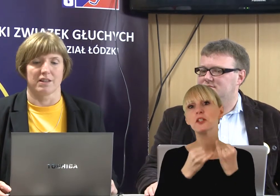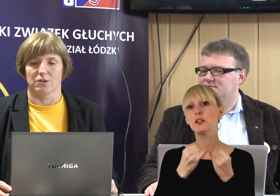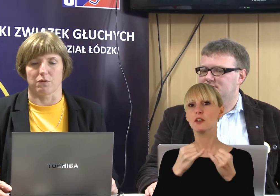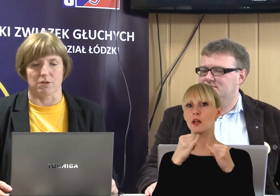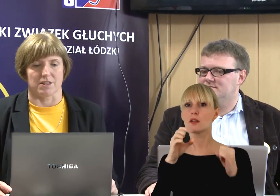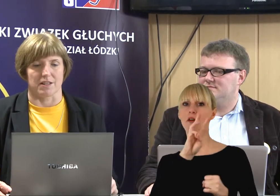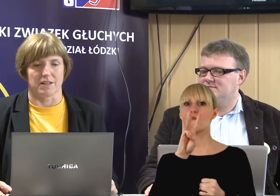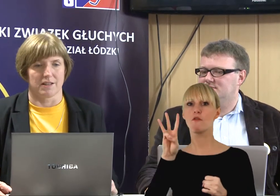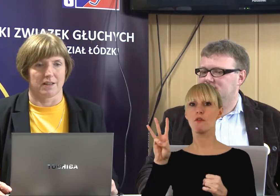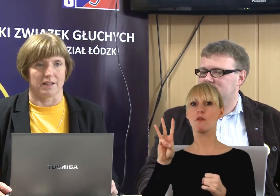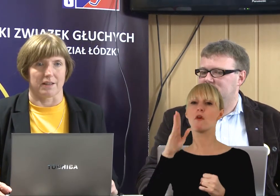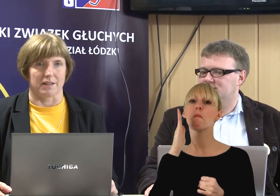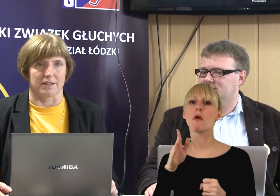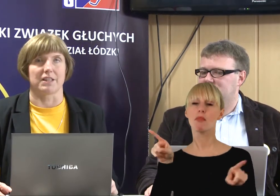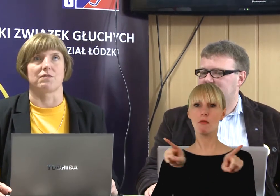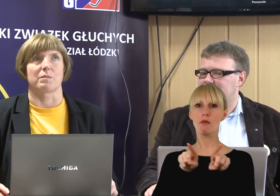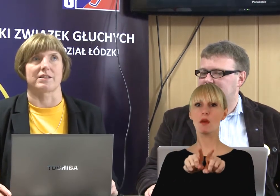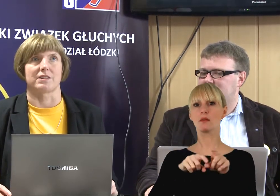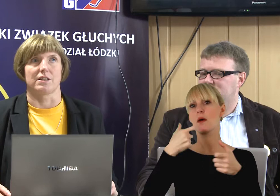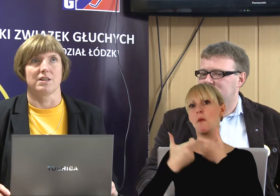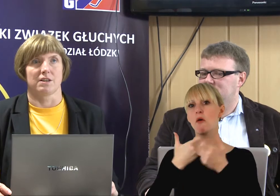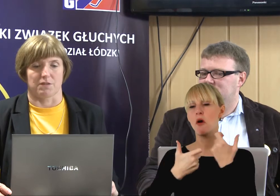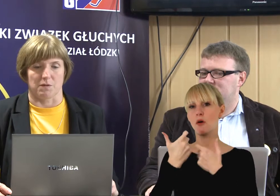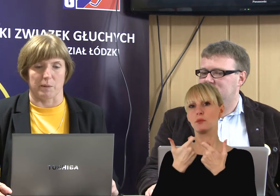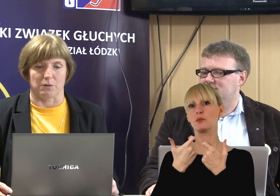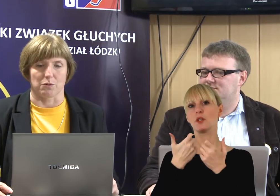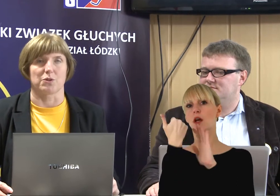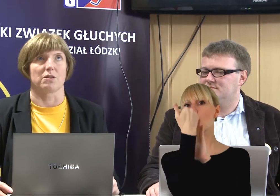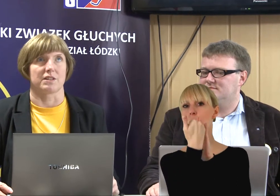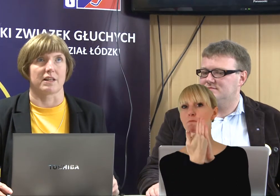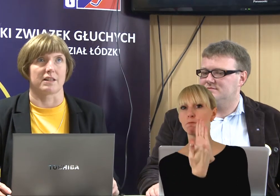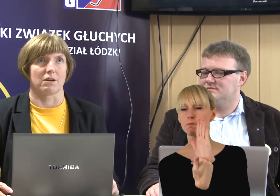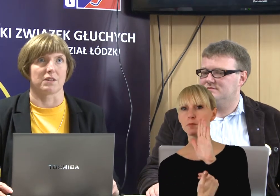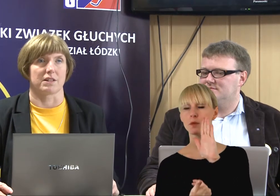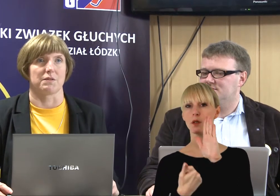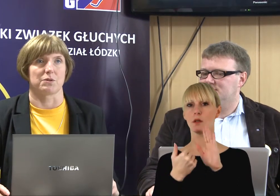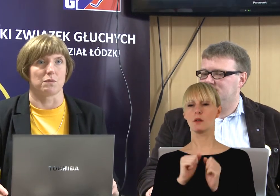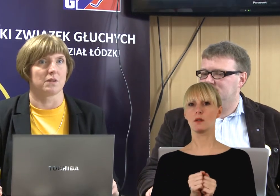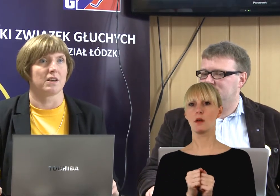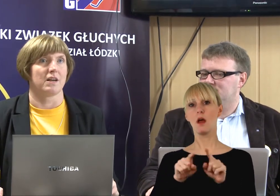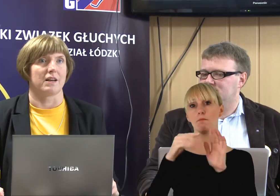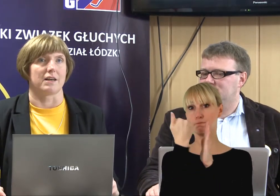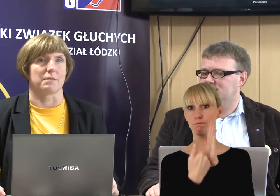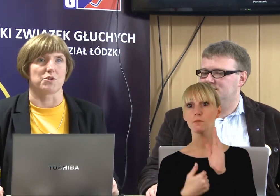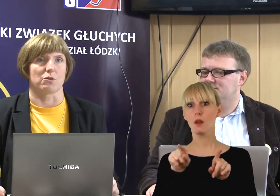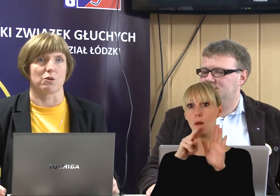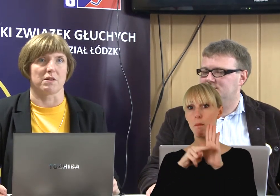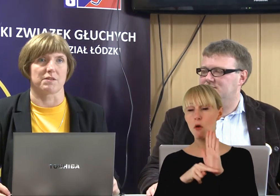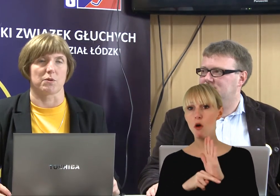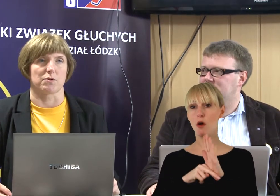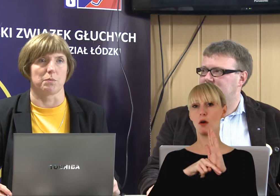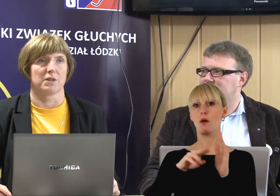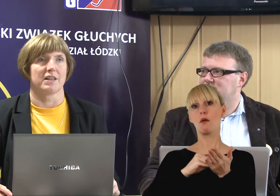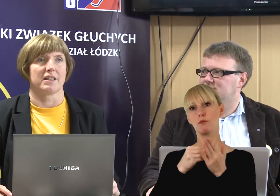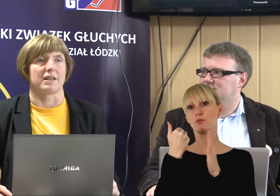że twórcy tych informacji, w tym wypadku strony internetowych serwisów, przygotują